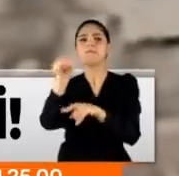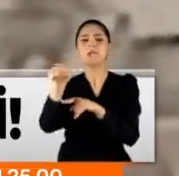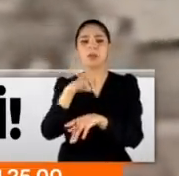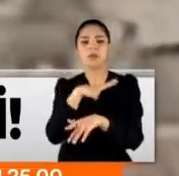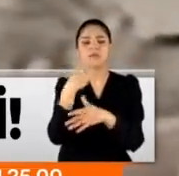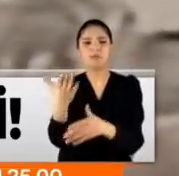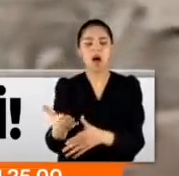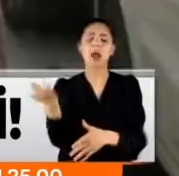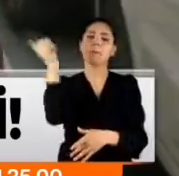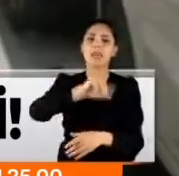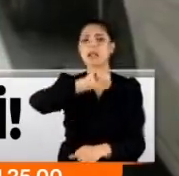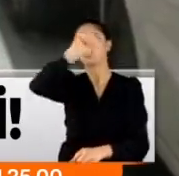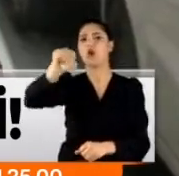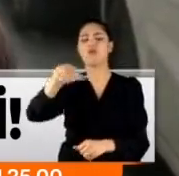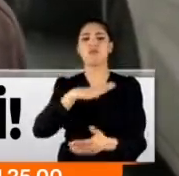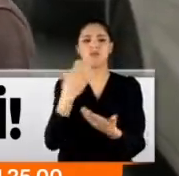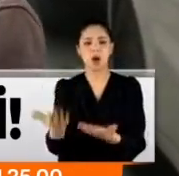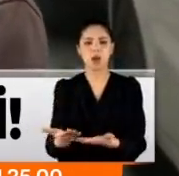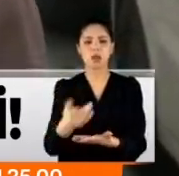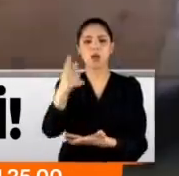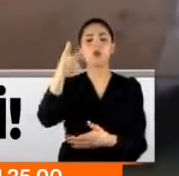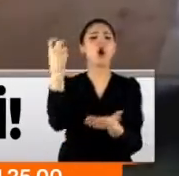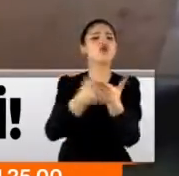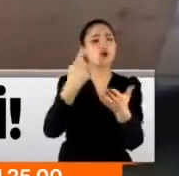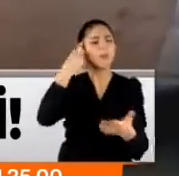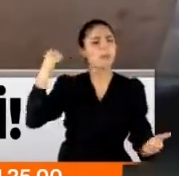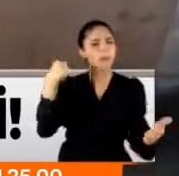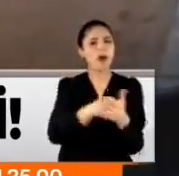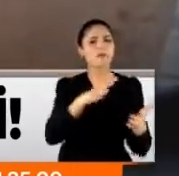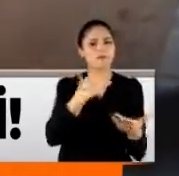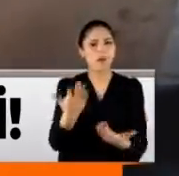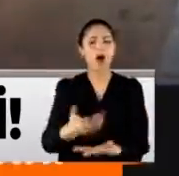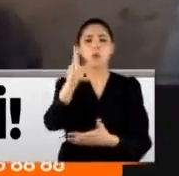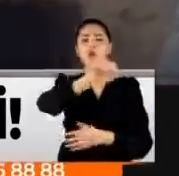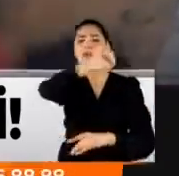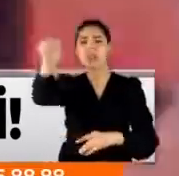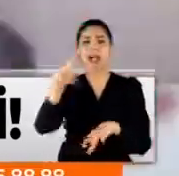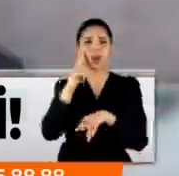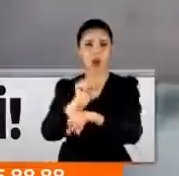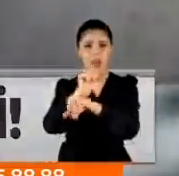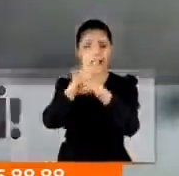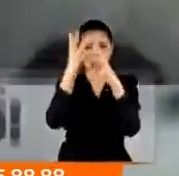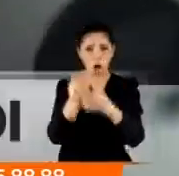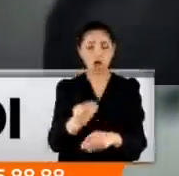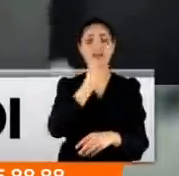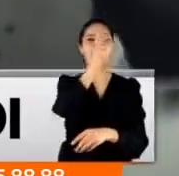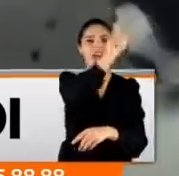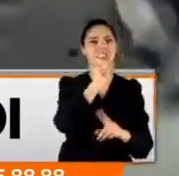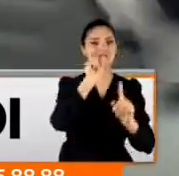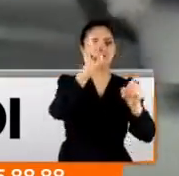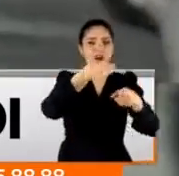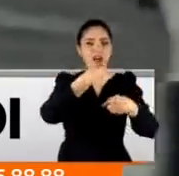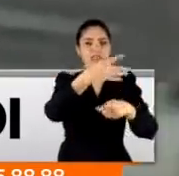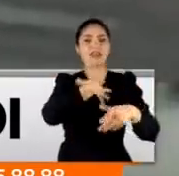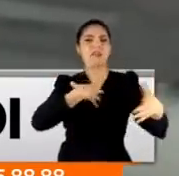arkadaşına tekrar saldırdı. Kafatını arabaya cam almama vurmuş. Polis ekipleri saldırganı yakaladı. Gözaltına alınacağını fark eden adamsa